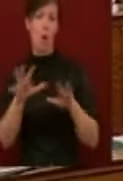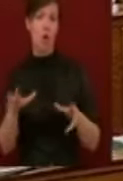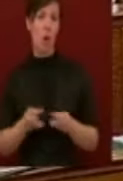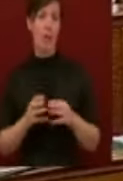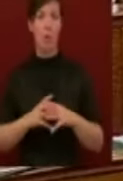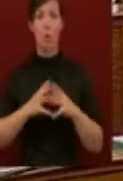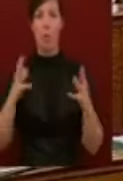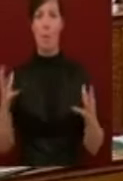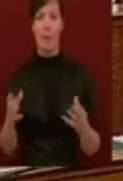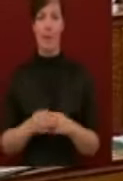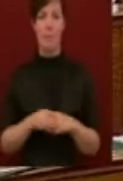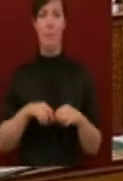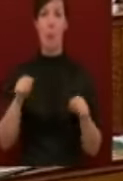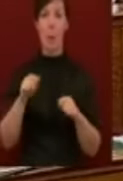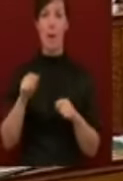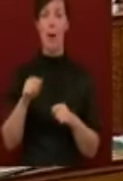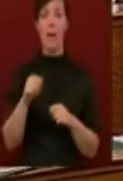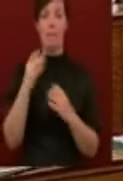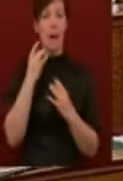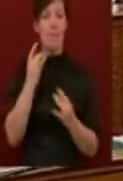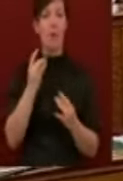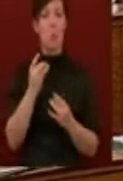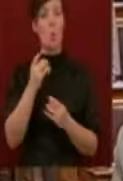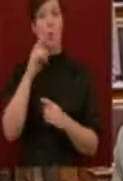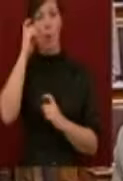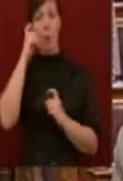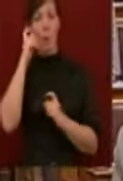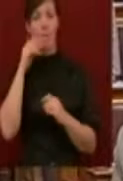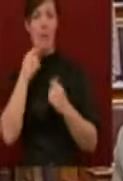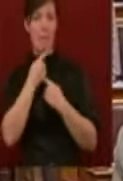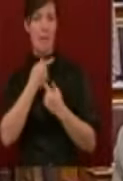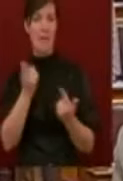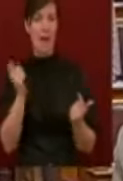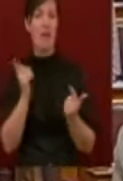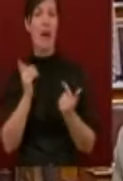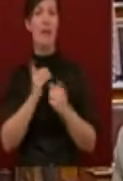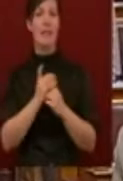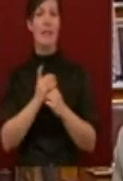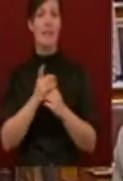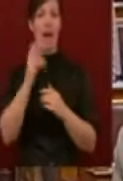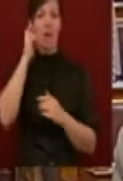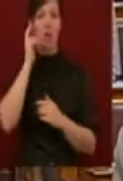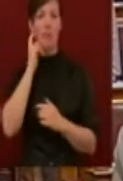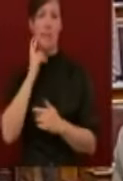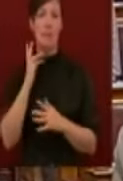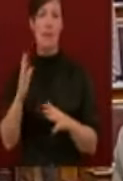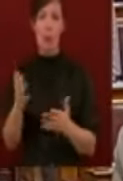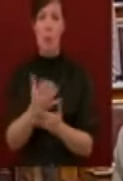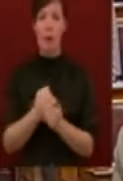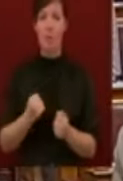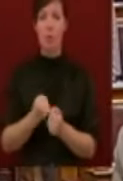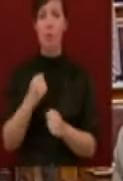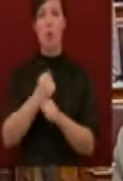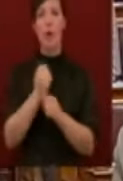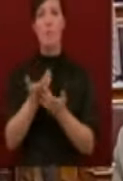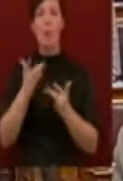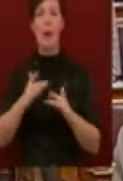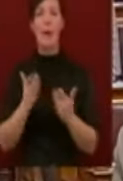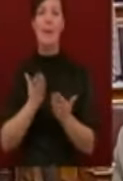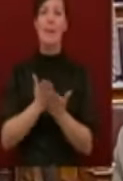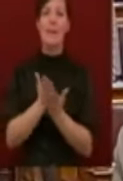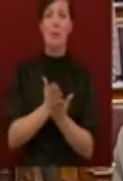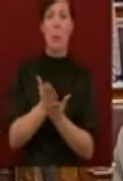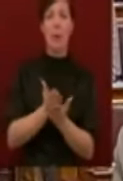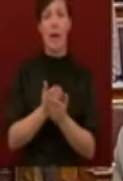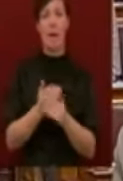A kormány megvan győződve arról, hogy a véleményjelvánítás intézményes lehetőségeitől megfosztott, a munkahelyén kiszolgáltatott,